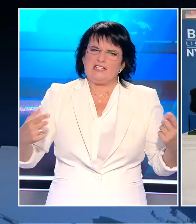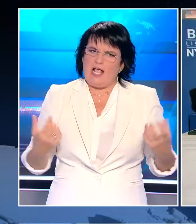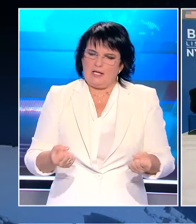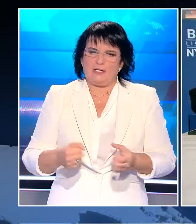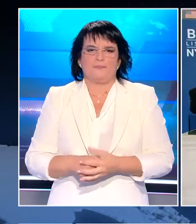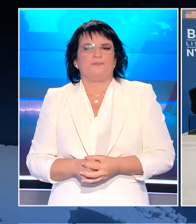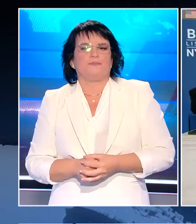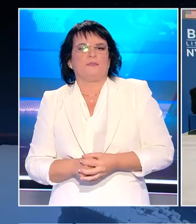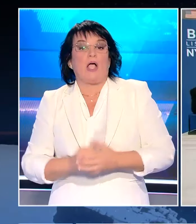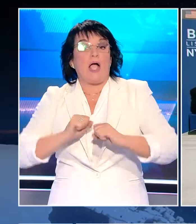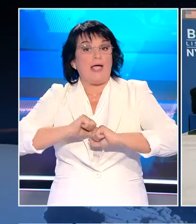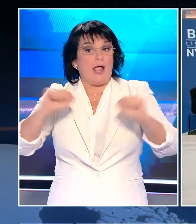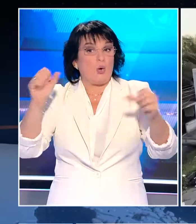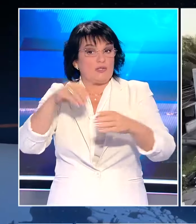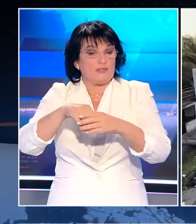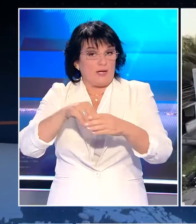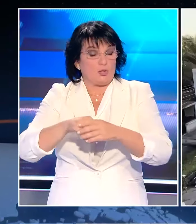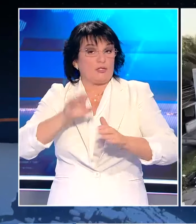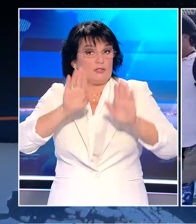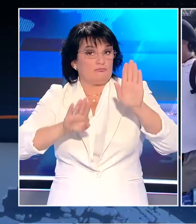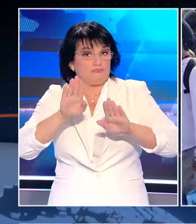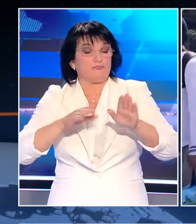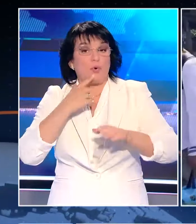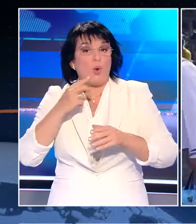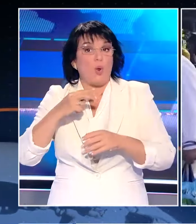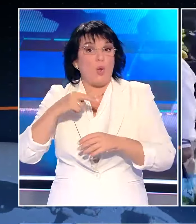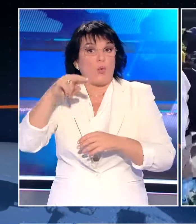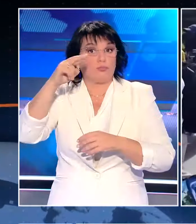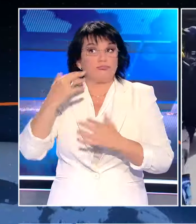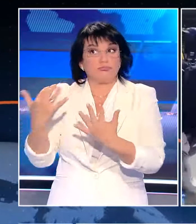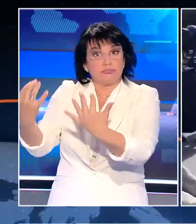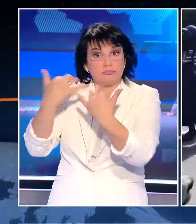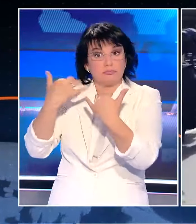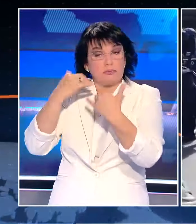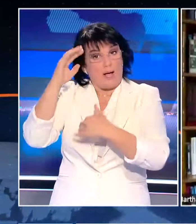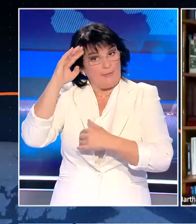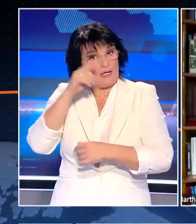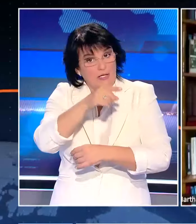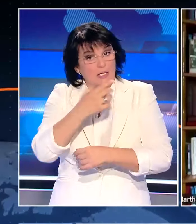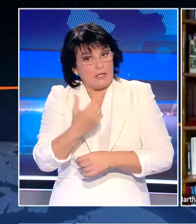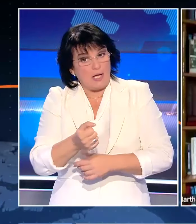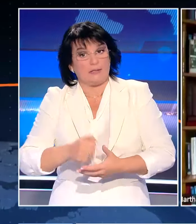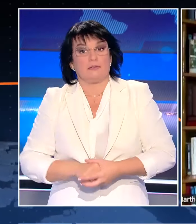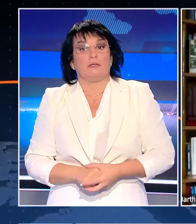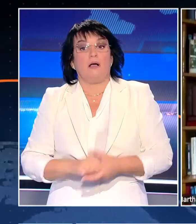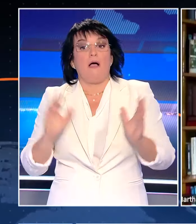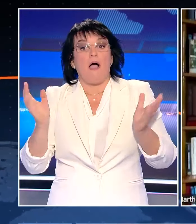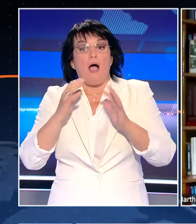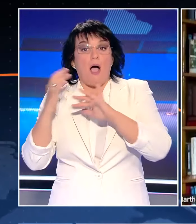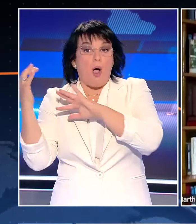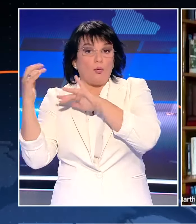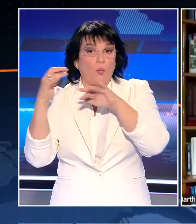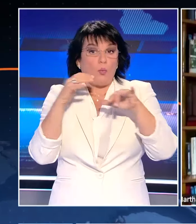Παράλληλα με την άνοδο ρεκόρ σε μετοχές της Wall Street, έντυνεται και ο φόβος για αυξημένες μεταναστευτικές δοές προς τις Ηνωμένες Πολιτείες. Ελλάδά αυτά τα